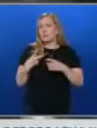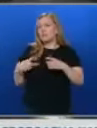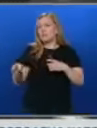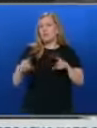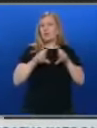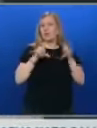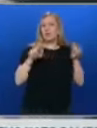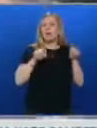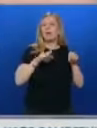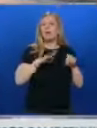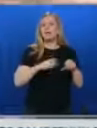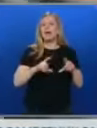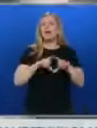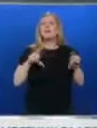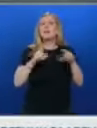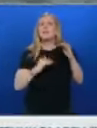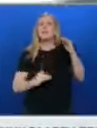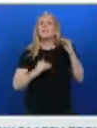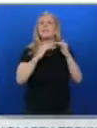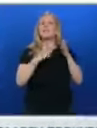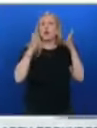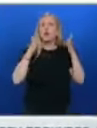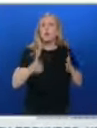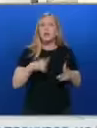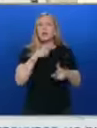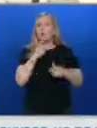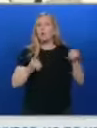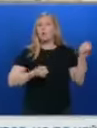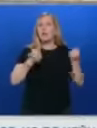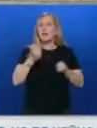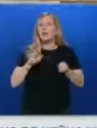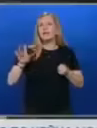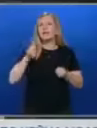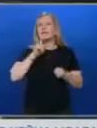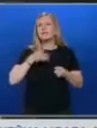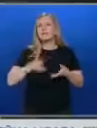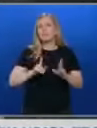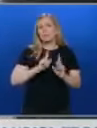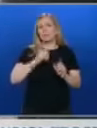Апартаментът е на висок етаж и не е засегнат. Но колата на си не вече е неисползваема.